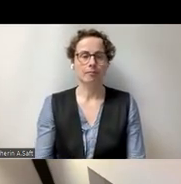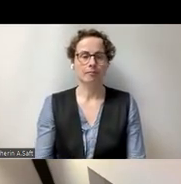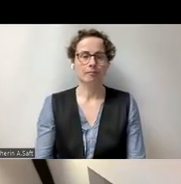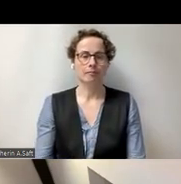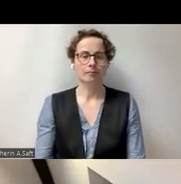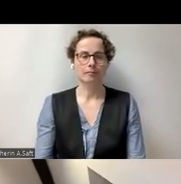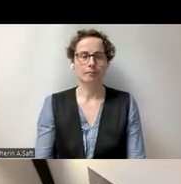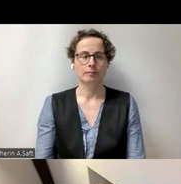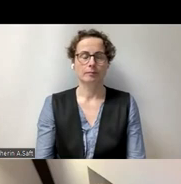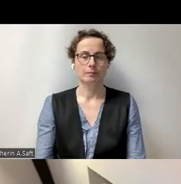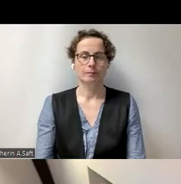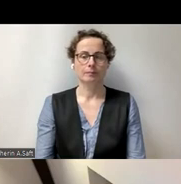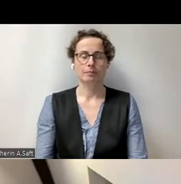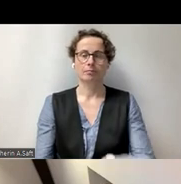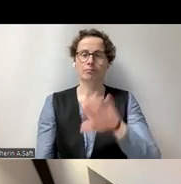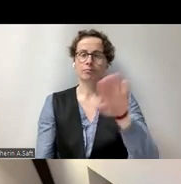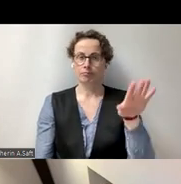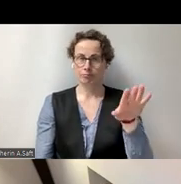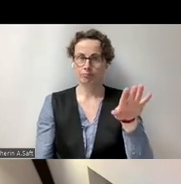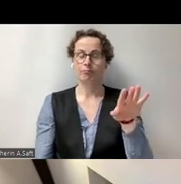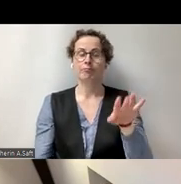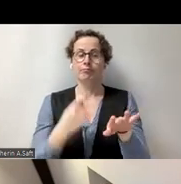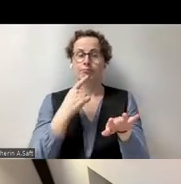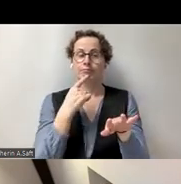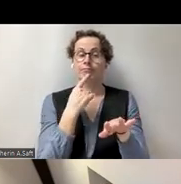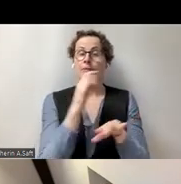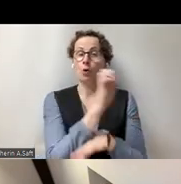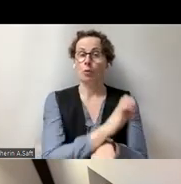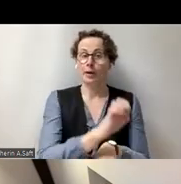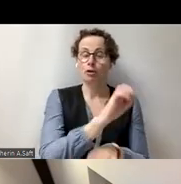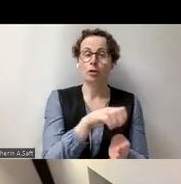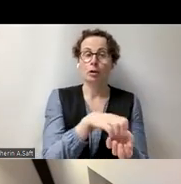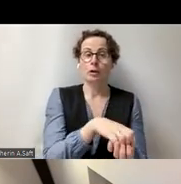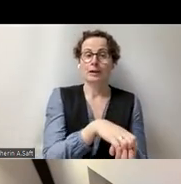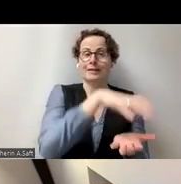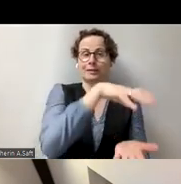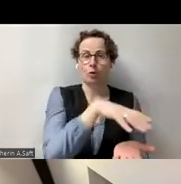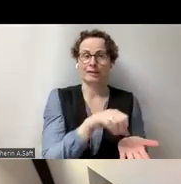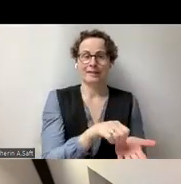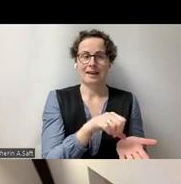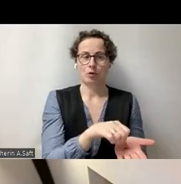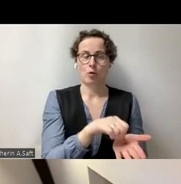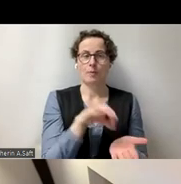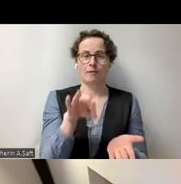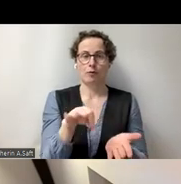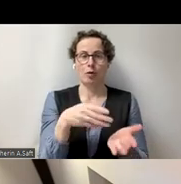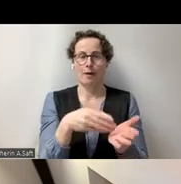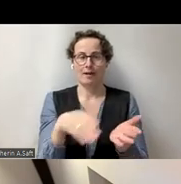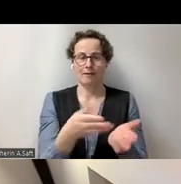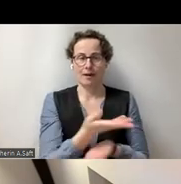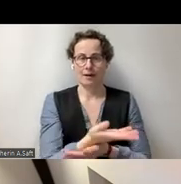So, das Europäische Ressource Zentrum für Barrierefreiheit Accessible EU möchte